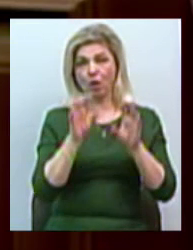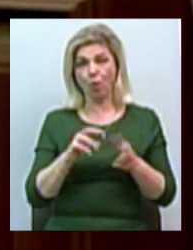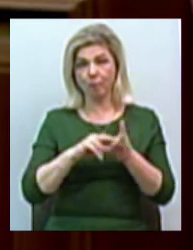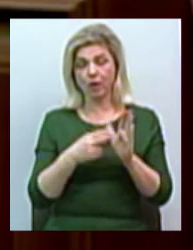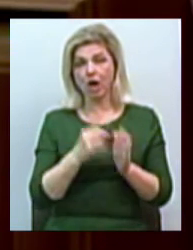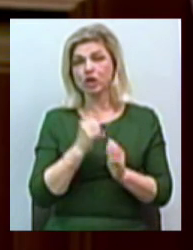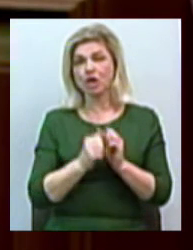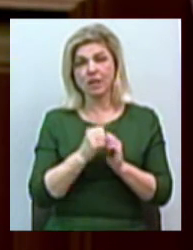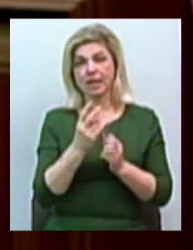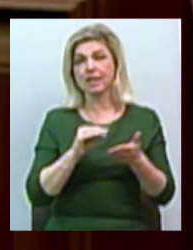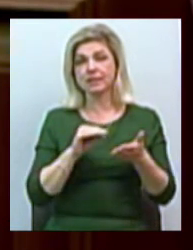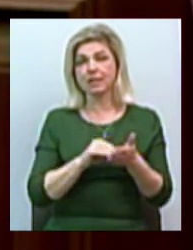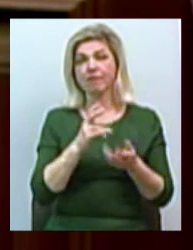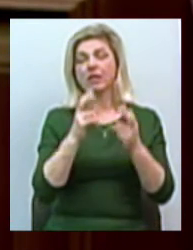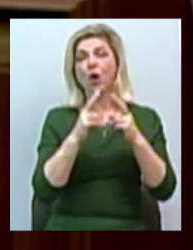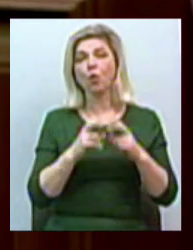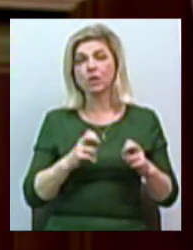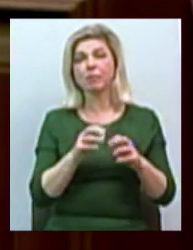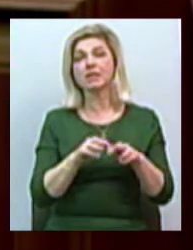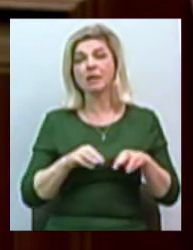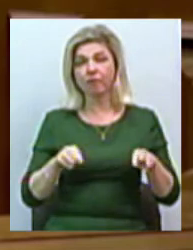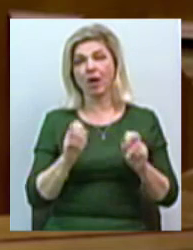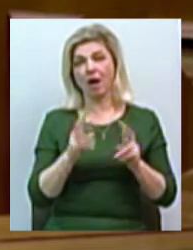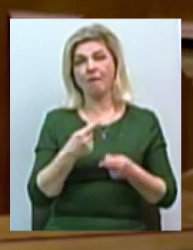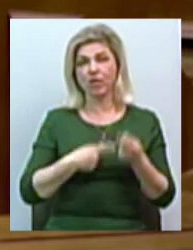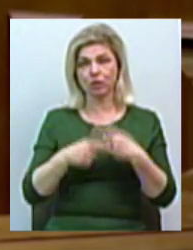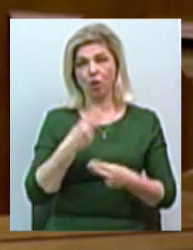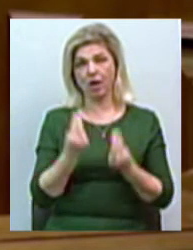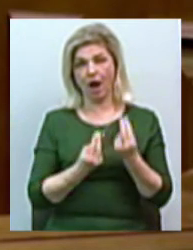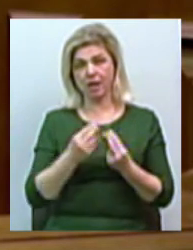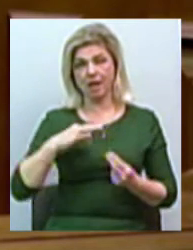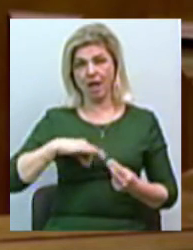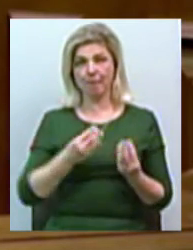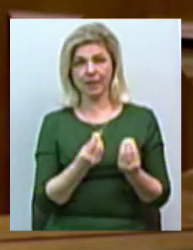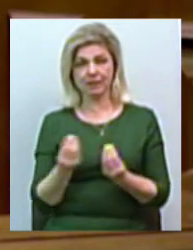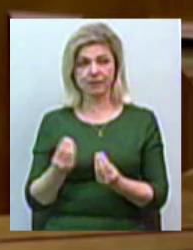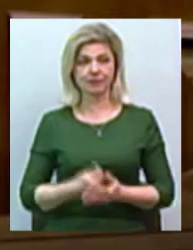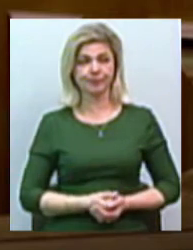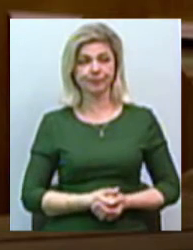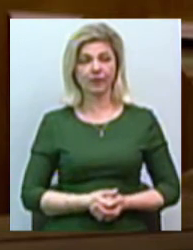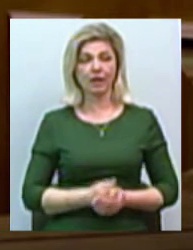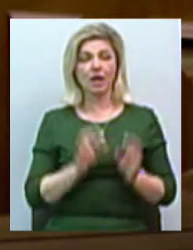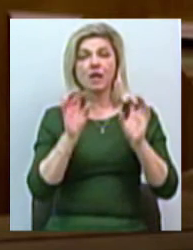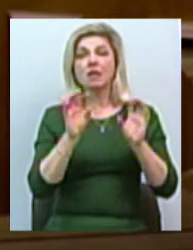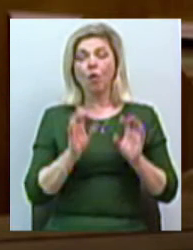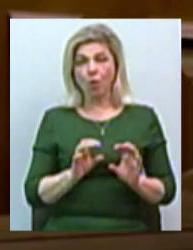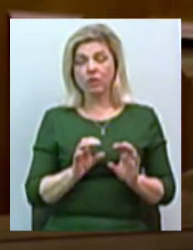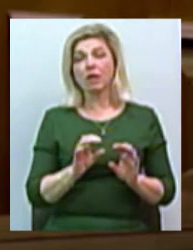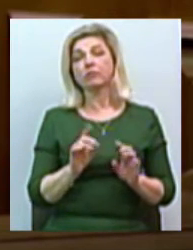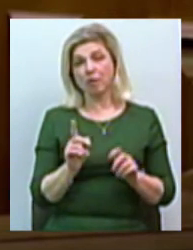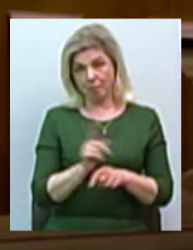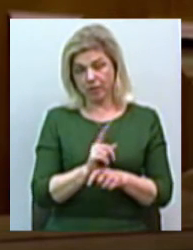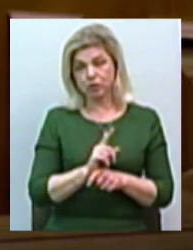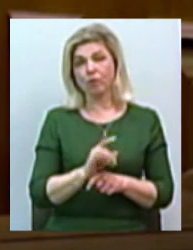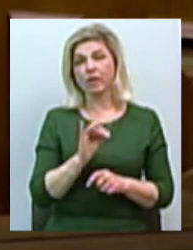розгляд парламенту, як повернення грального бізнесу. Законопроект збалансований, він дає можливість після прийняття його в